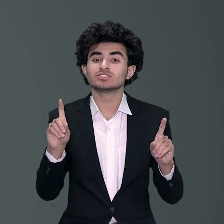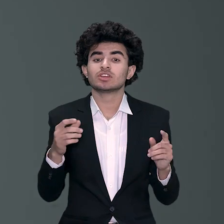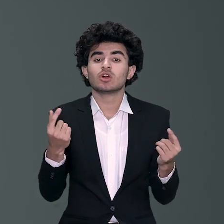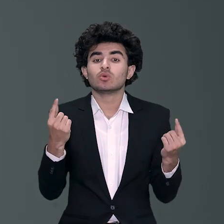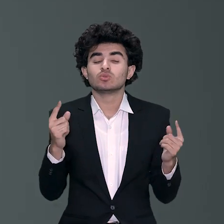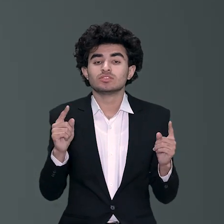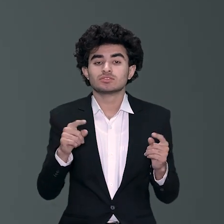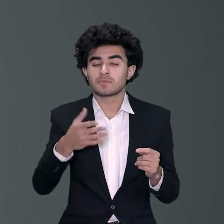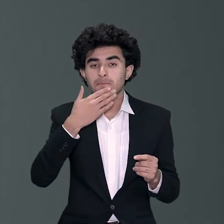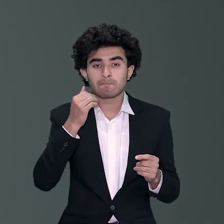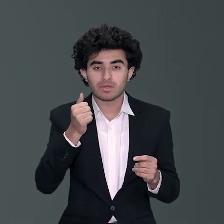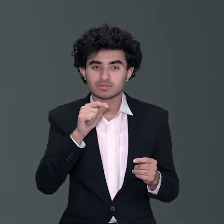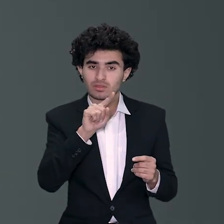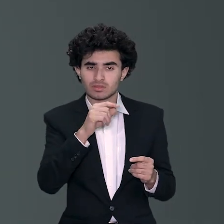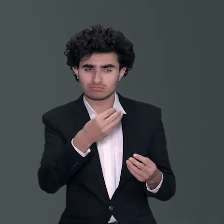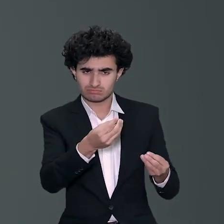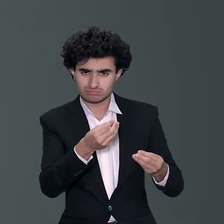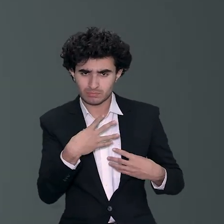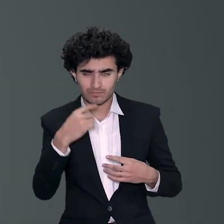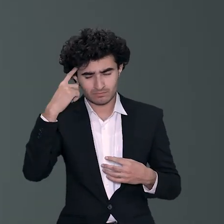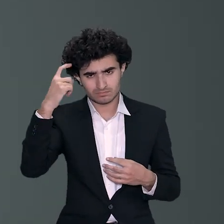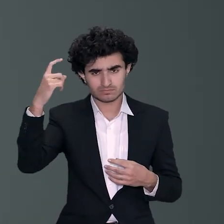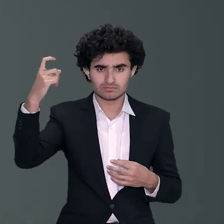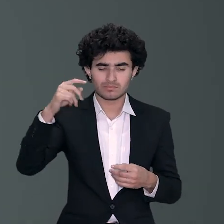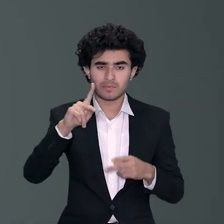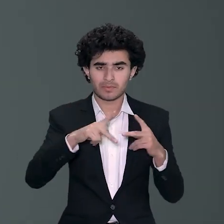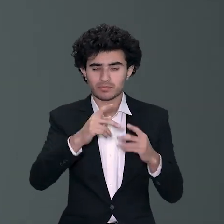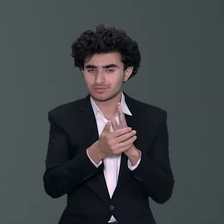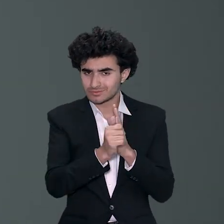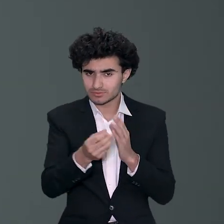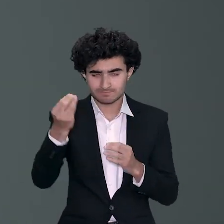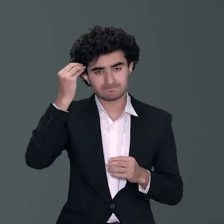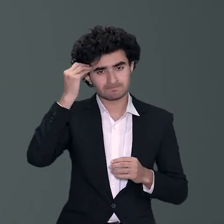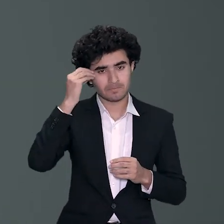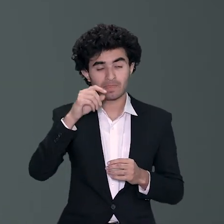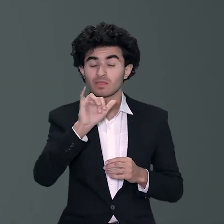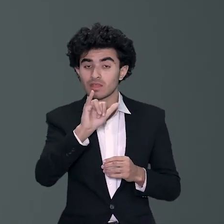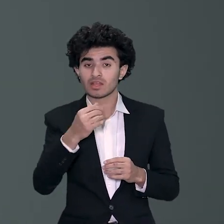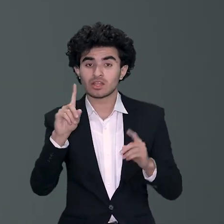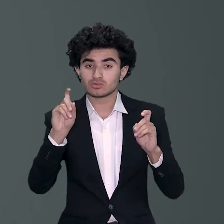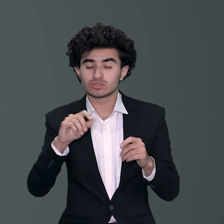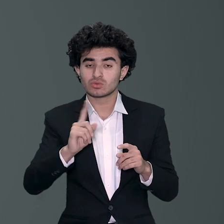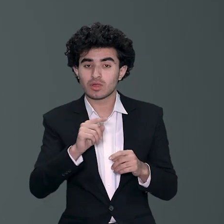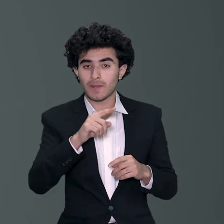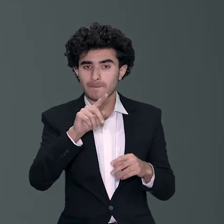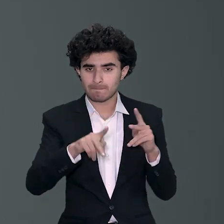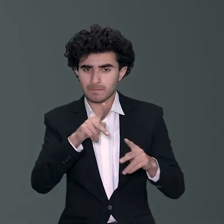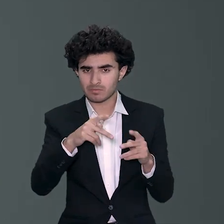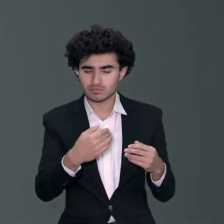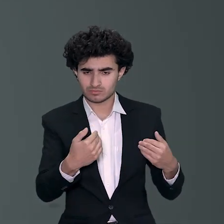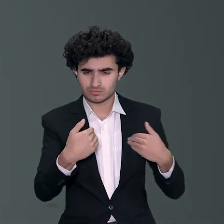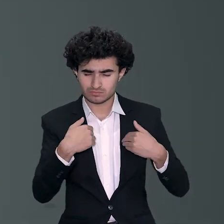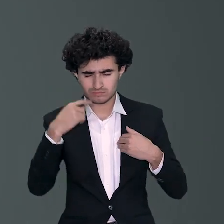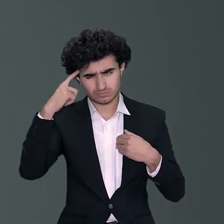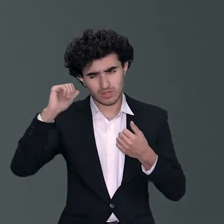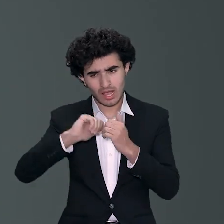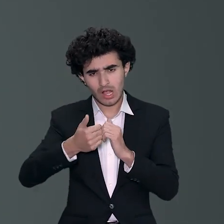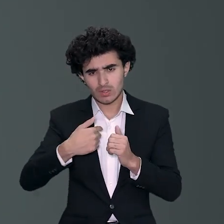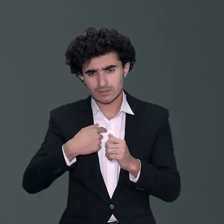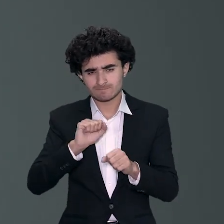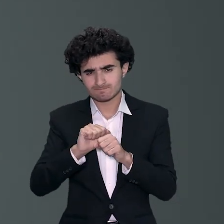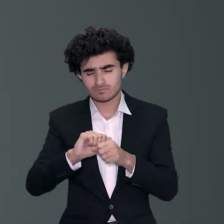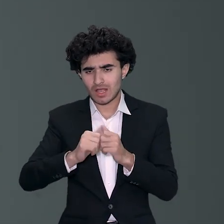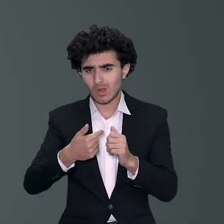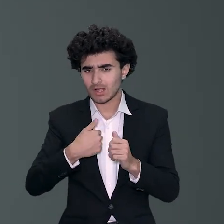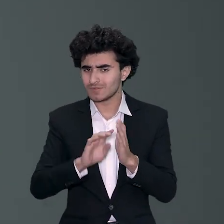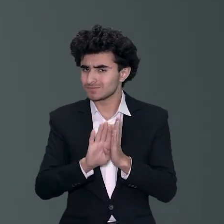تعلیم کیا ہوتی ہے وہ تعلیم جو انسان کو curious کرے وہ تعلیم جو انسان کو critical thinking دلوائے وہ تعلیم جو انسان کو مجبور کرے